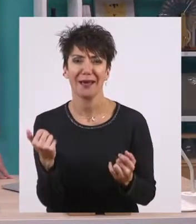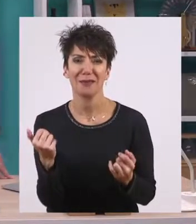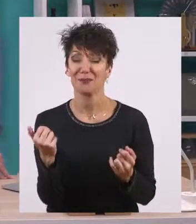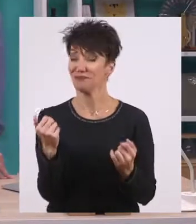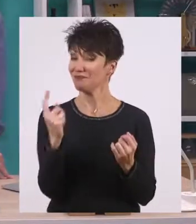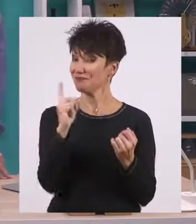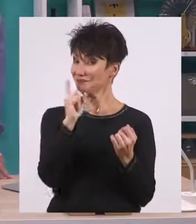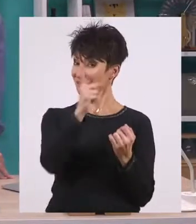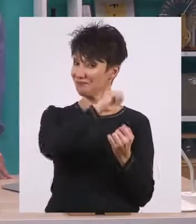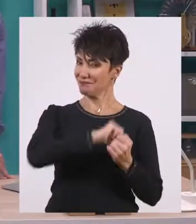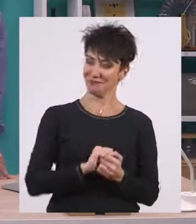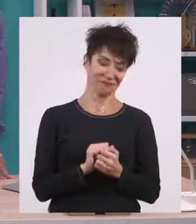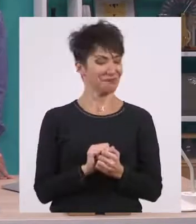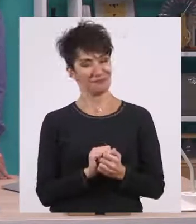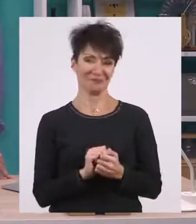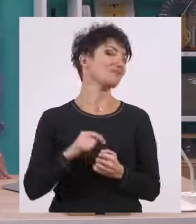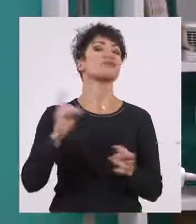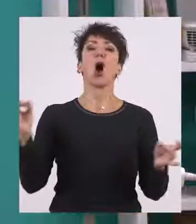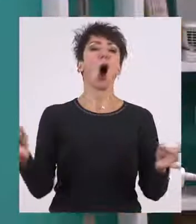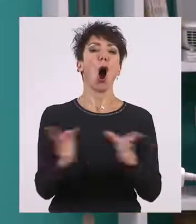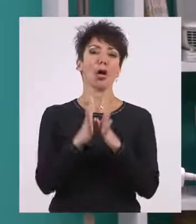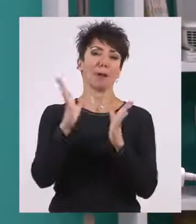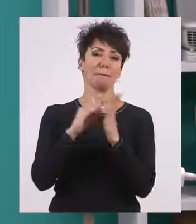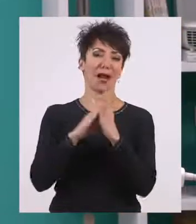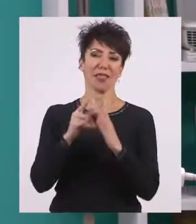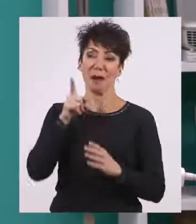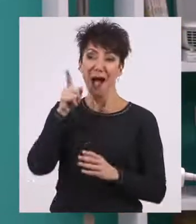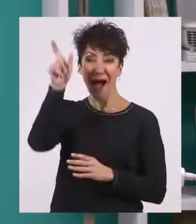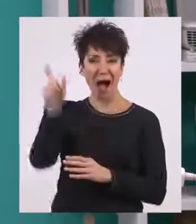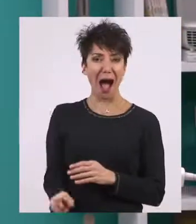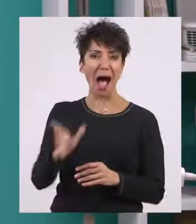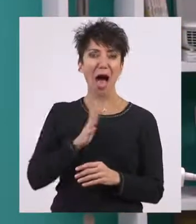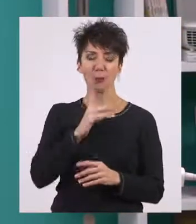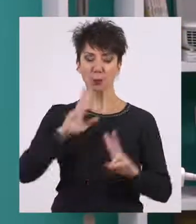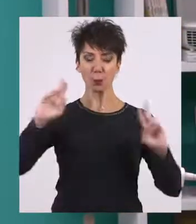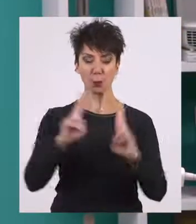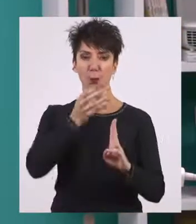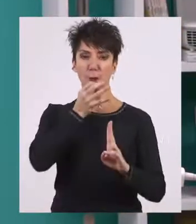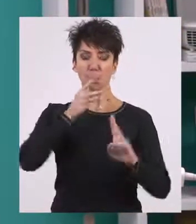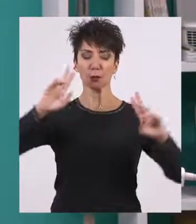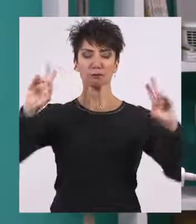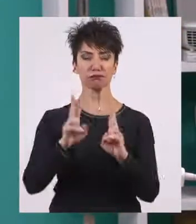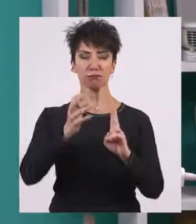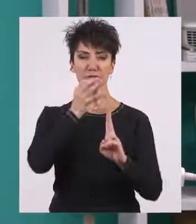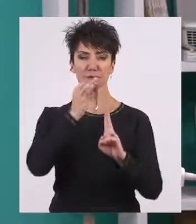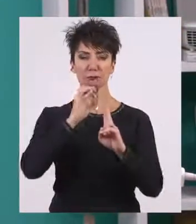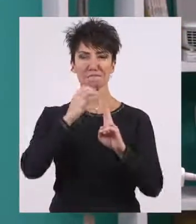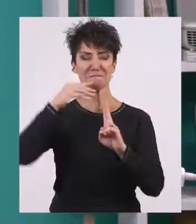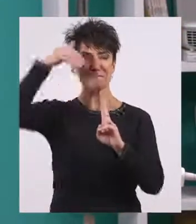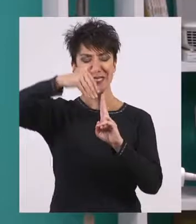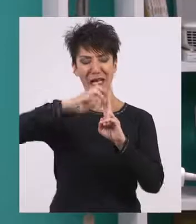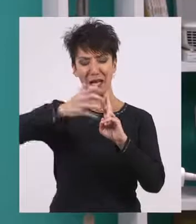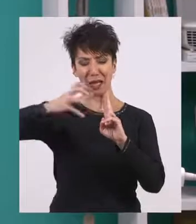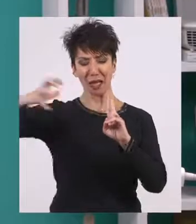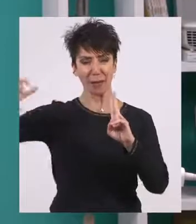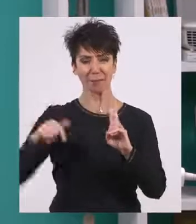Όταν στη σύγχρονη εποχή λέμε ότι κάποιος μιλάει λακωνικά, τότε αυτό σημαίνει ότι μιλάει